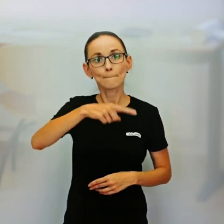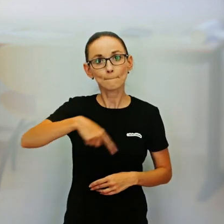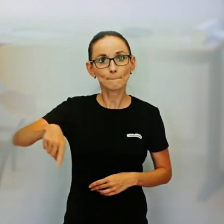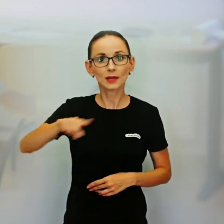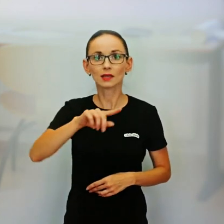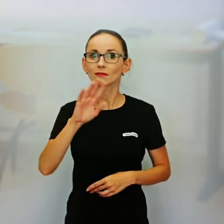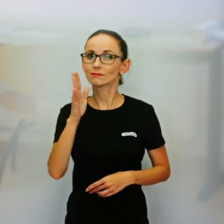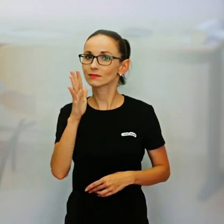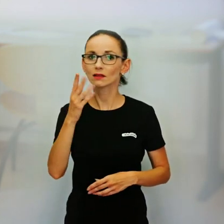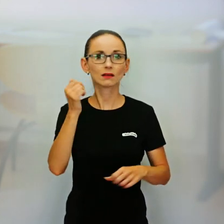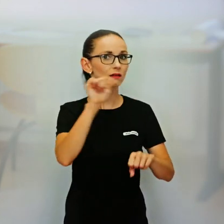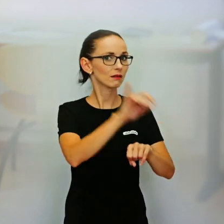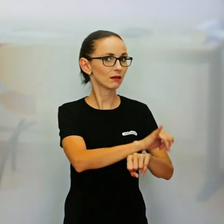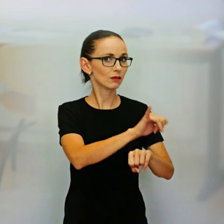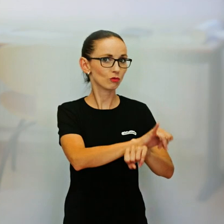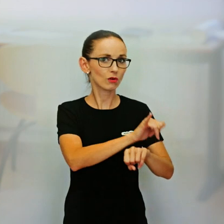že prečo sa to nedá.